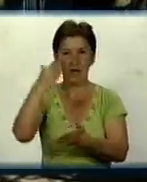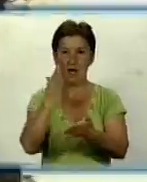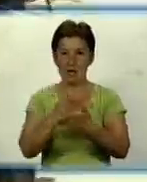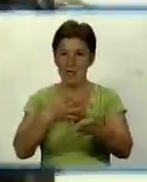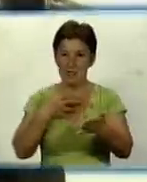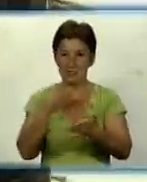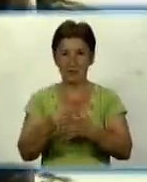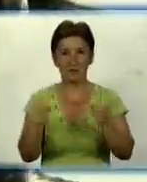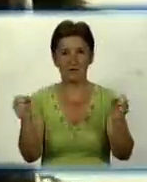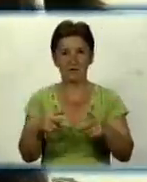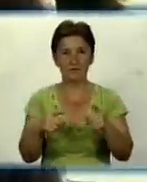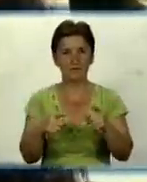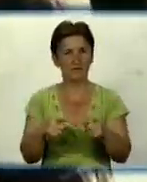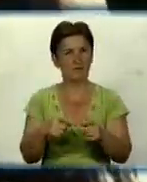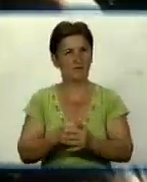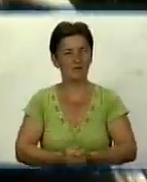спекою. Гарячу воду.